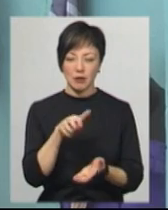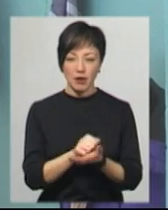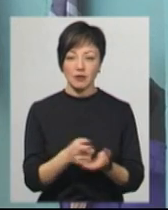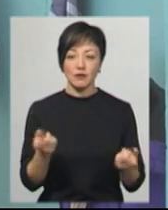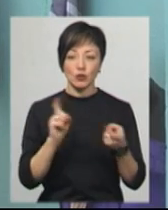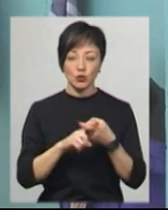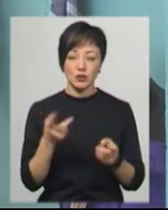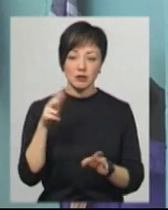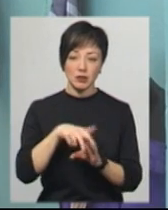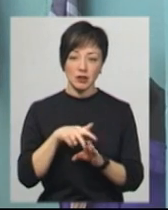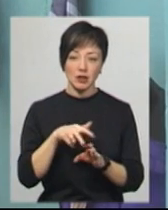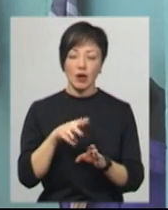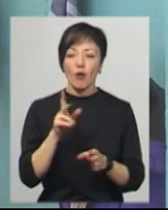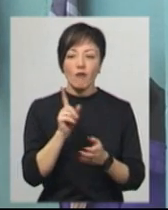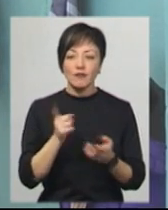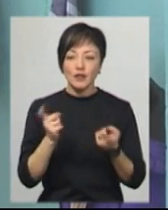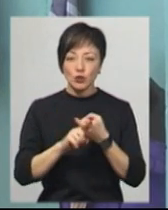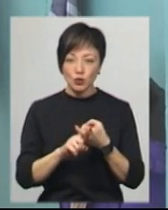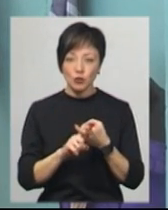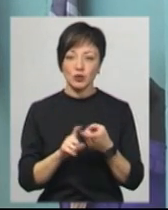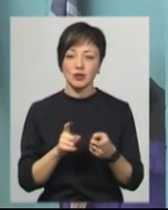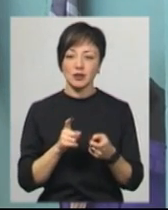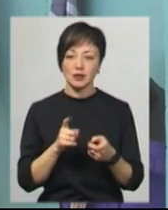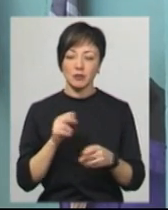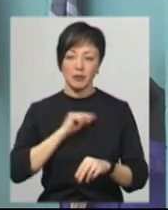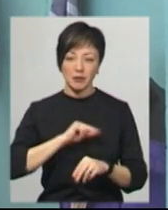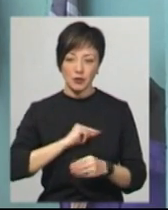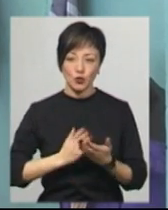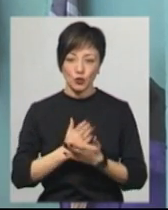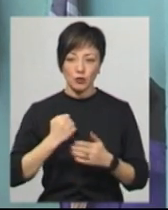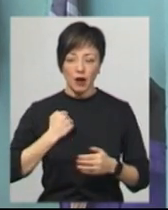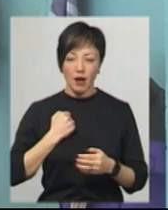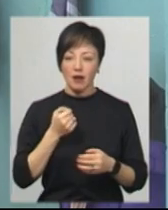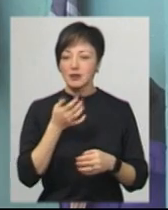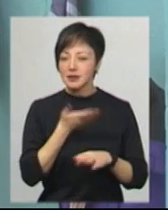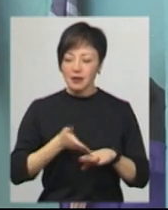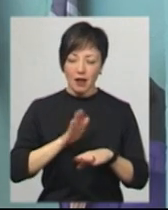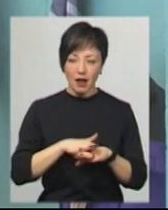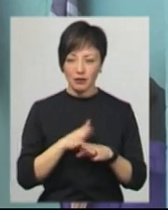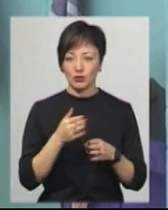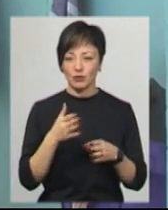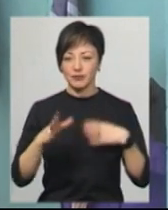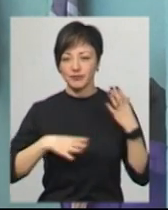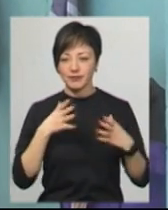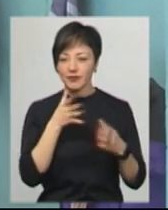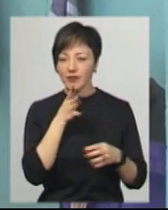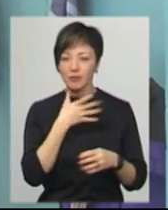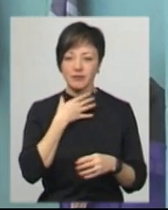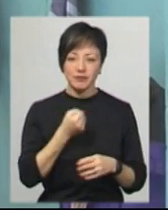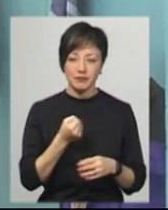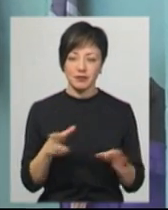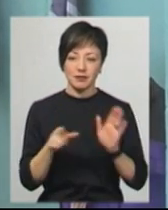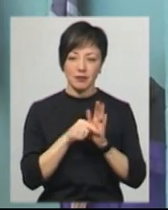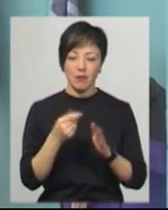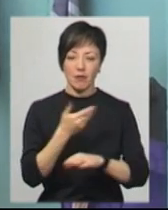У зв'язку з навантаженням на службу було дуже складно займатися, дуже складно виділяти час, але ми намагалися, грали з іншими командами з ворота